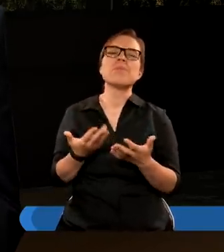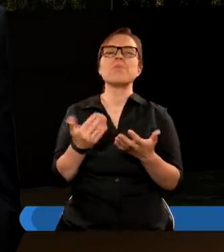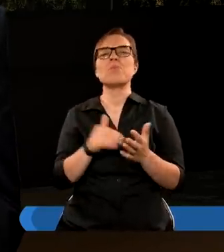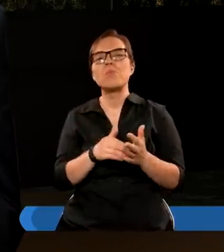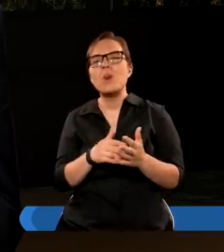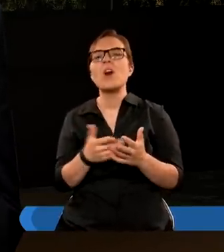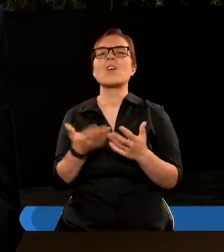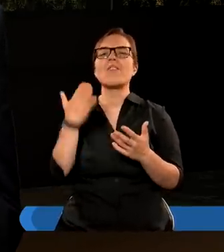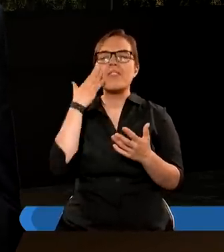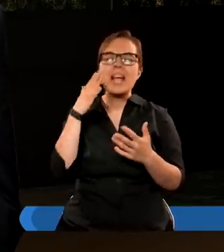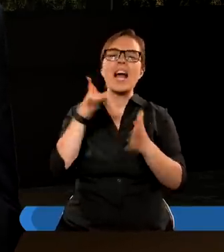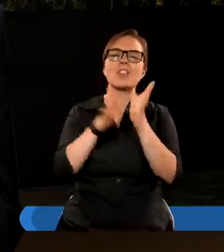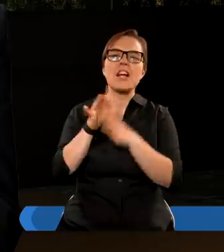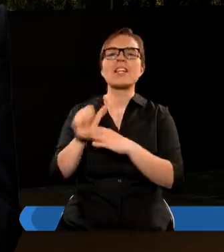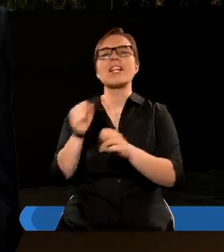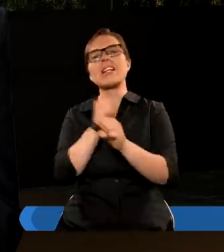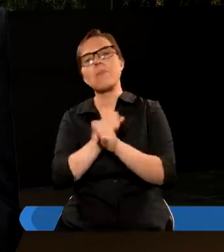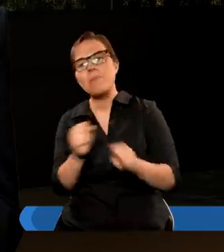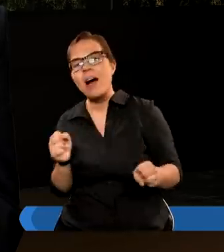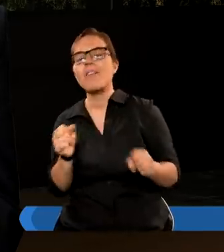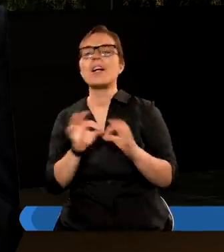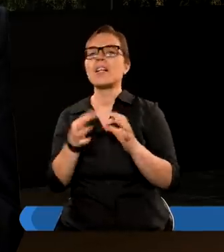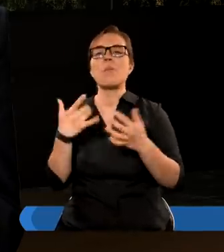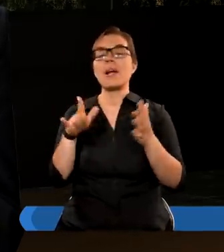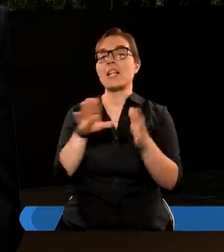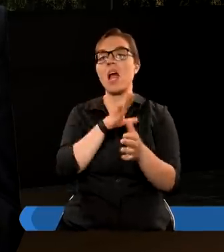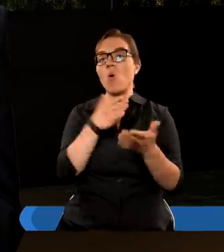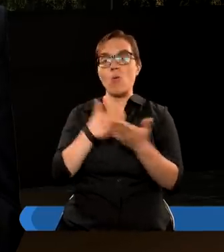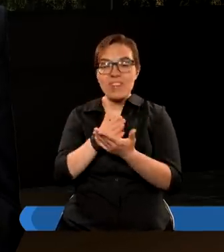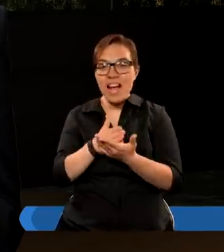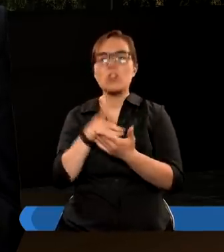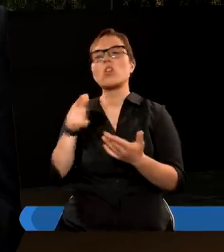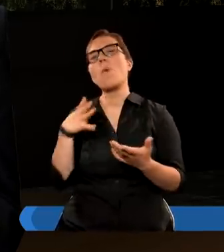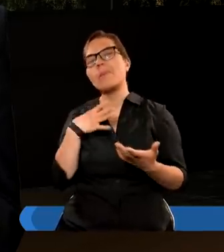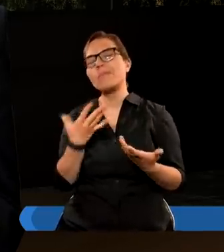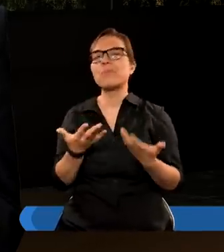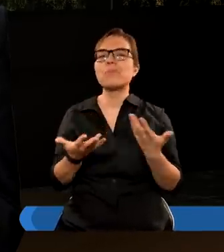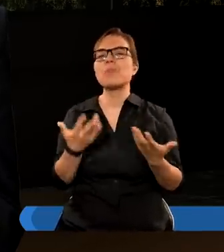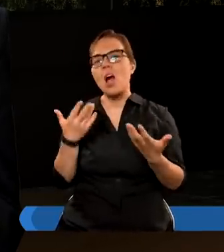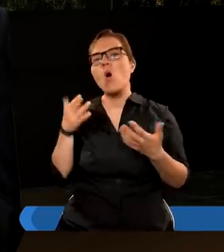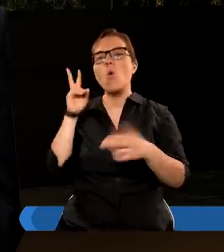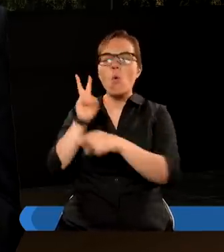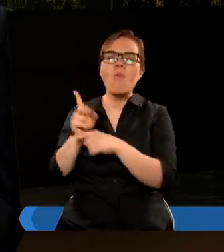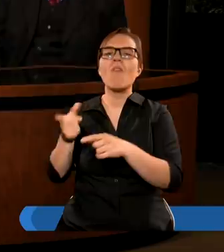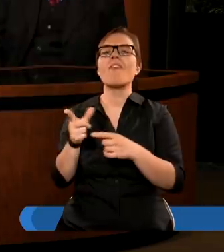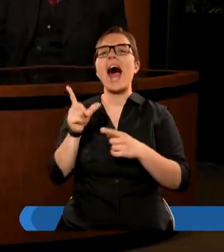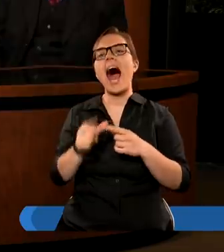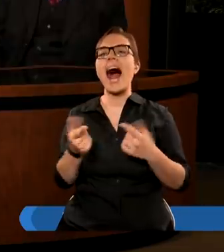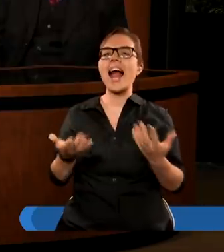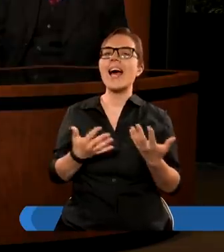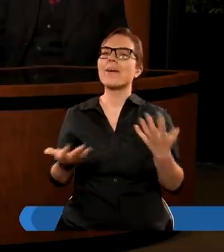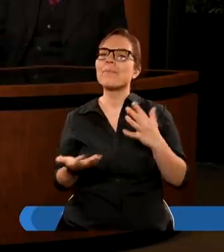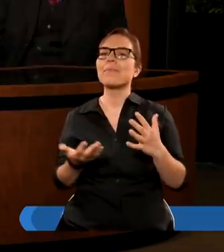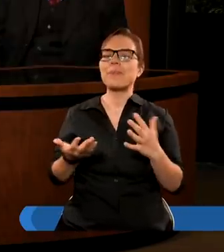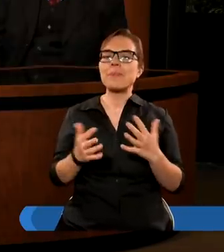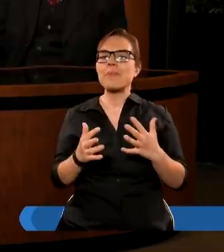Pan Jezus jest Zbawicielem. Gdyby nie uwierzył, to nie prosiłby Go o to, że kiedy już będzie w tym swoim królestwie, żeby o nim wspomniał.